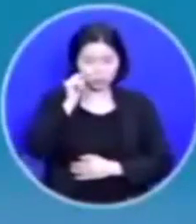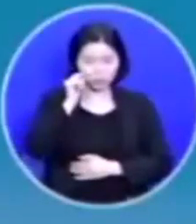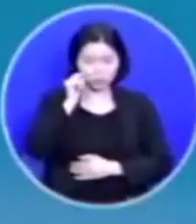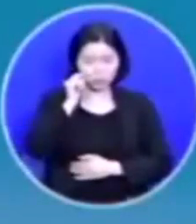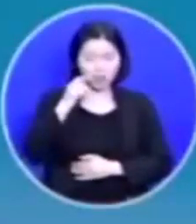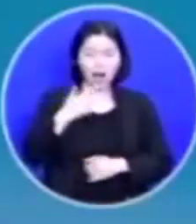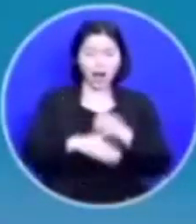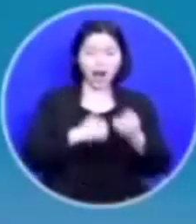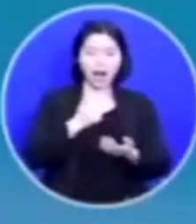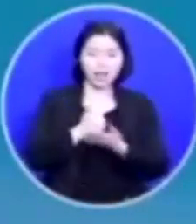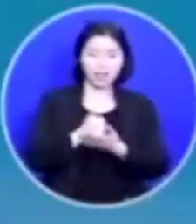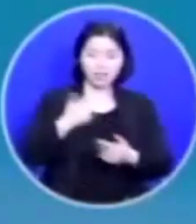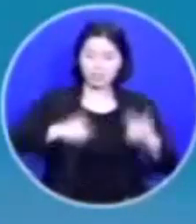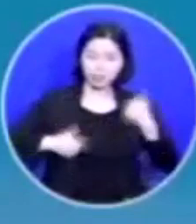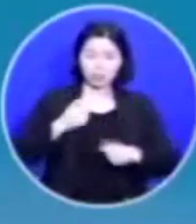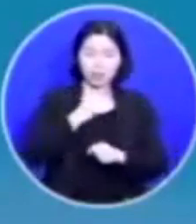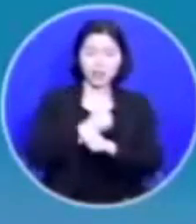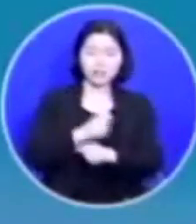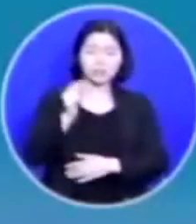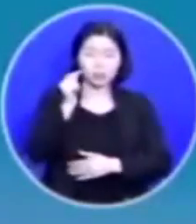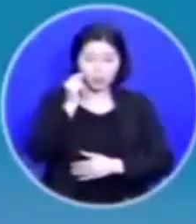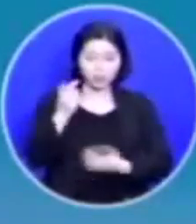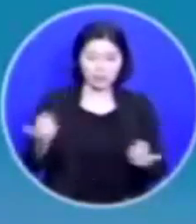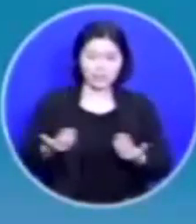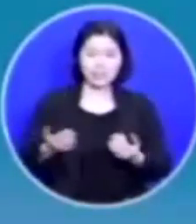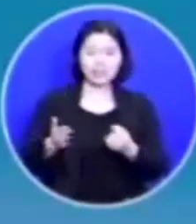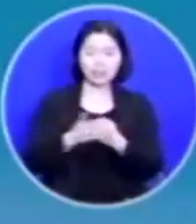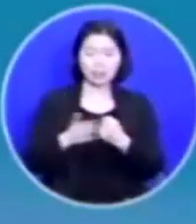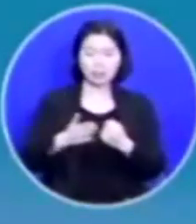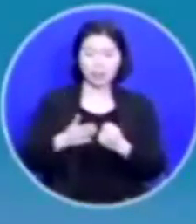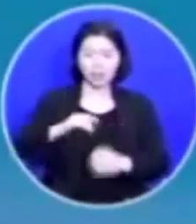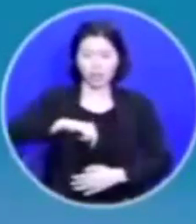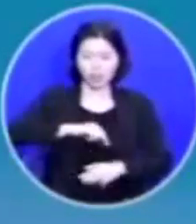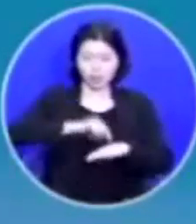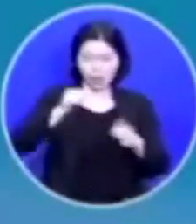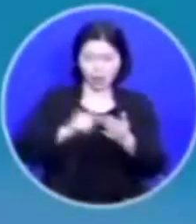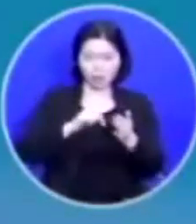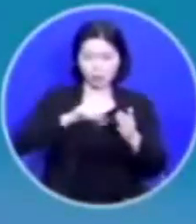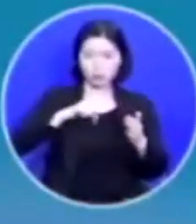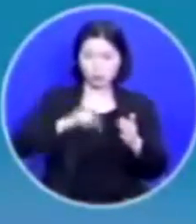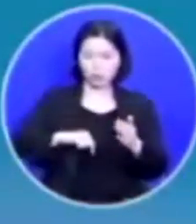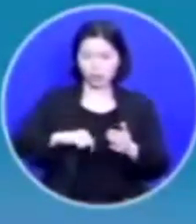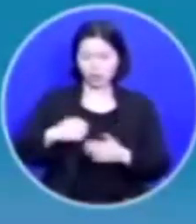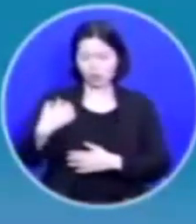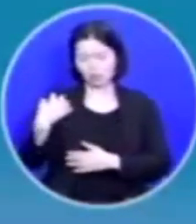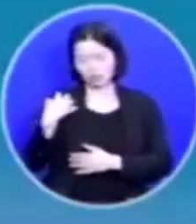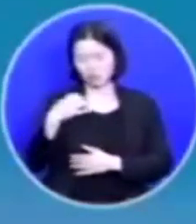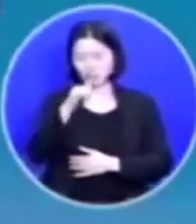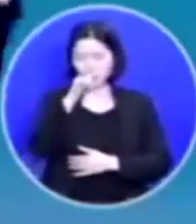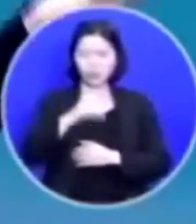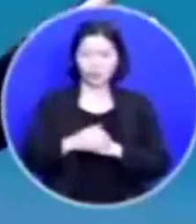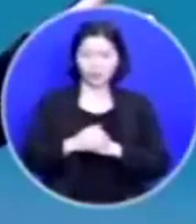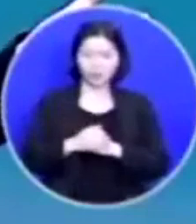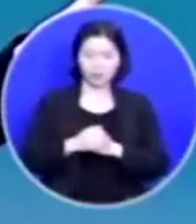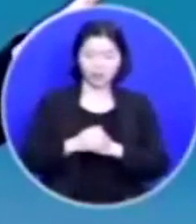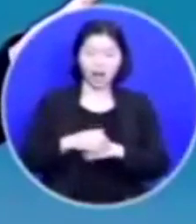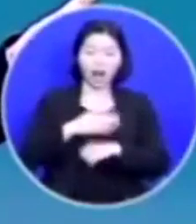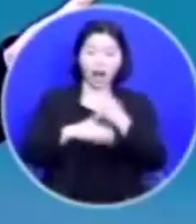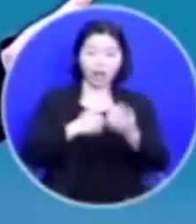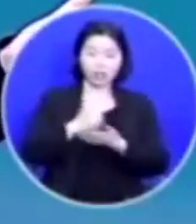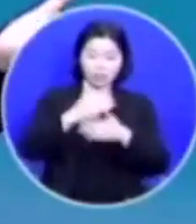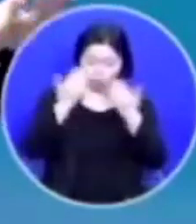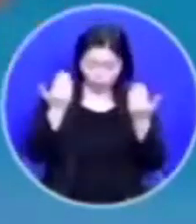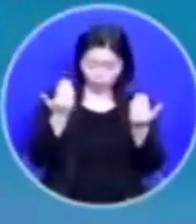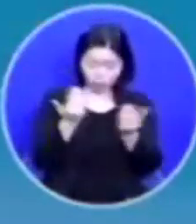살았던 일 때문에 우리의 마음에 자책감이 아주 큽니다 하나님이 완전하신 분이